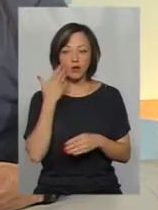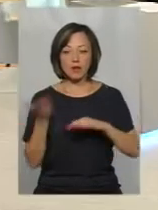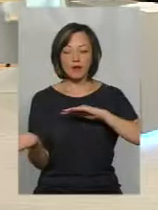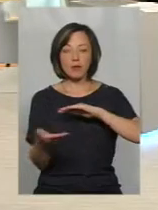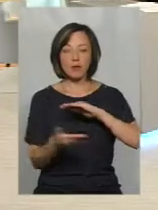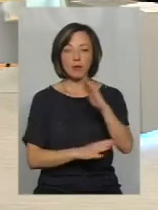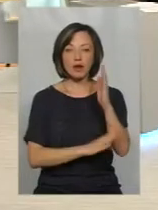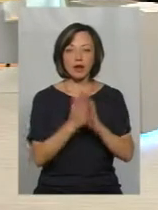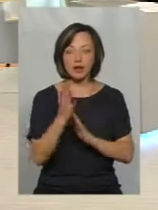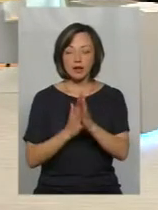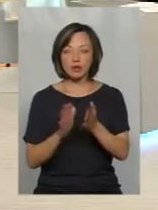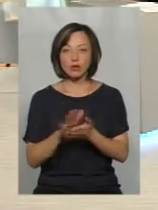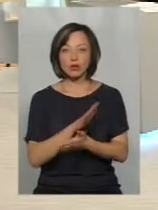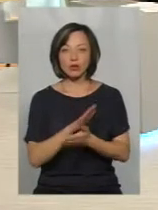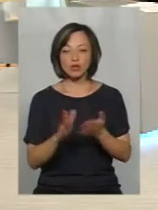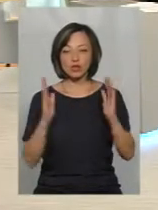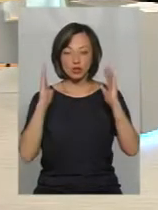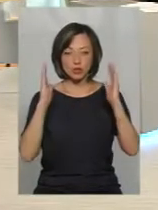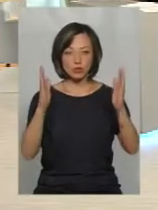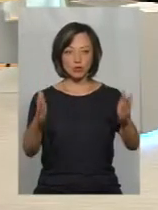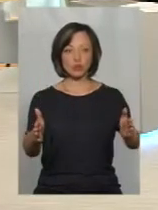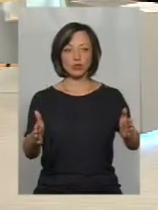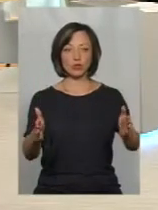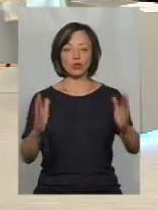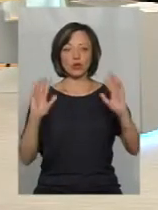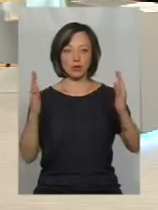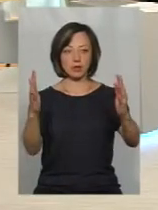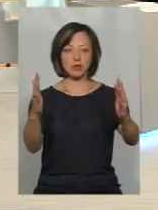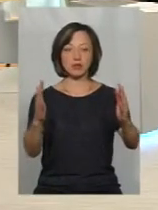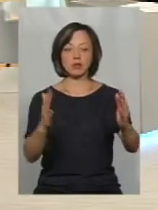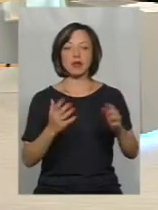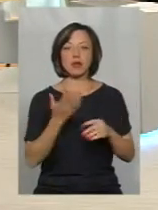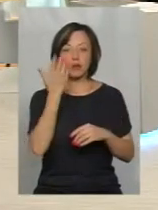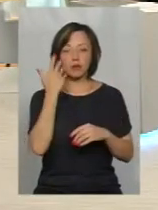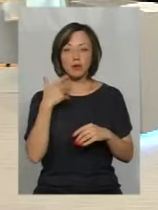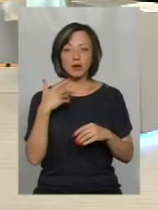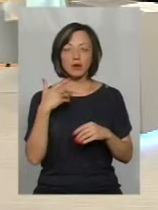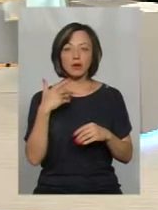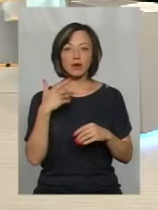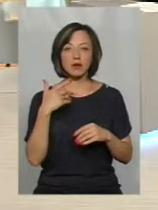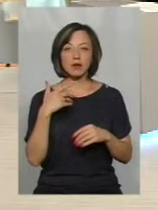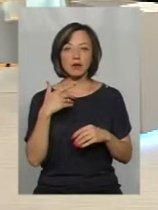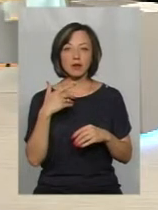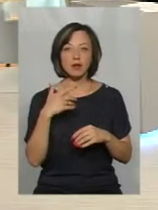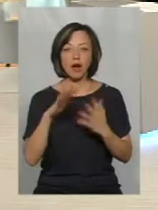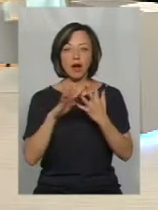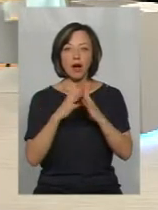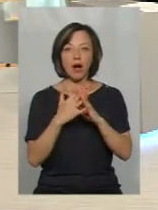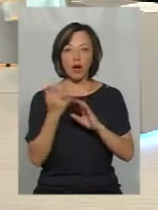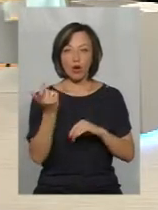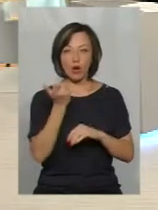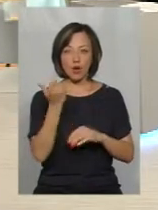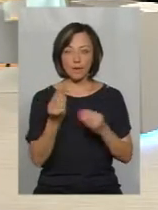лісу, при очищенні лісу, смуг, при веденні агробізнесу